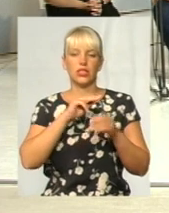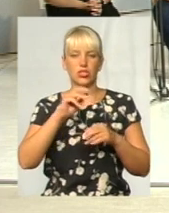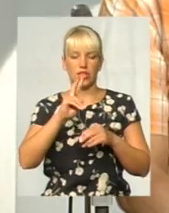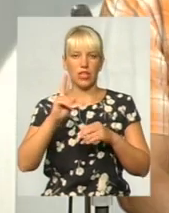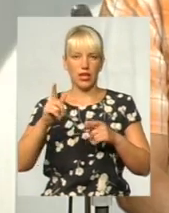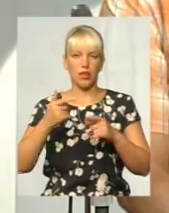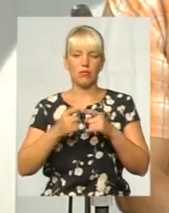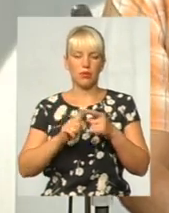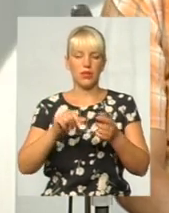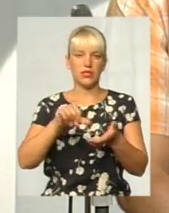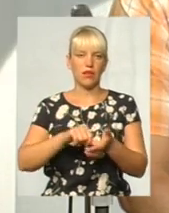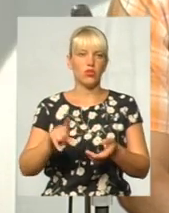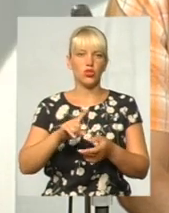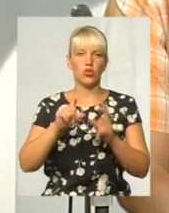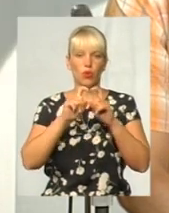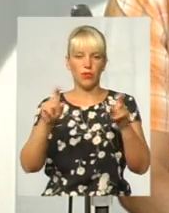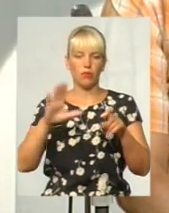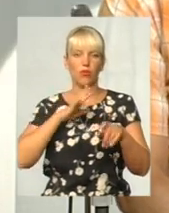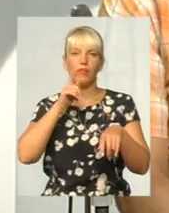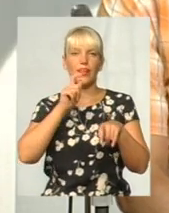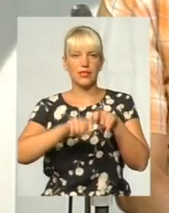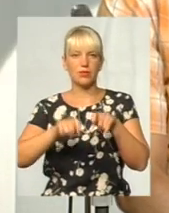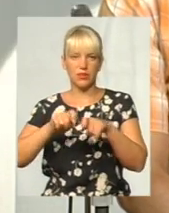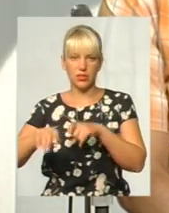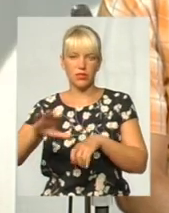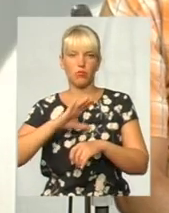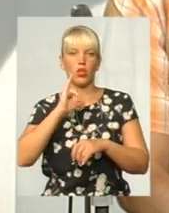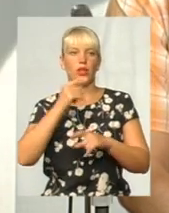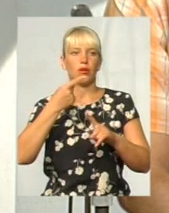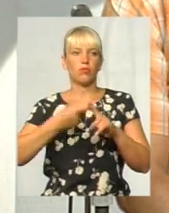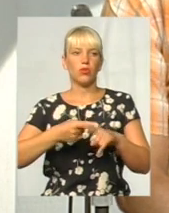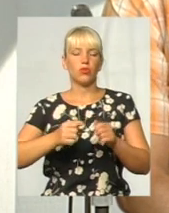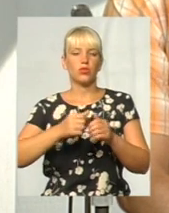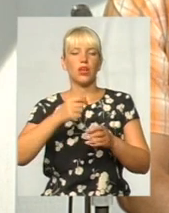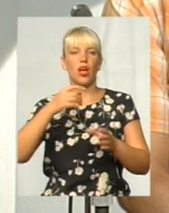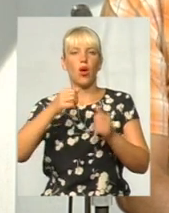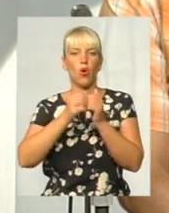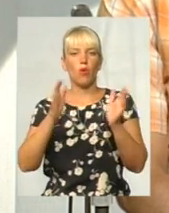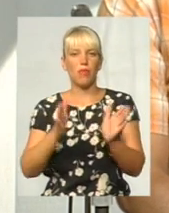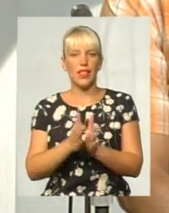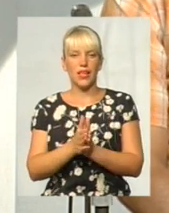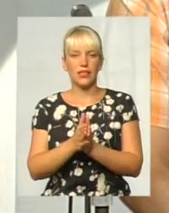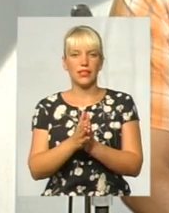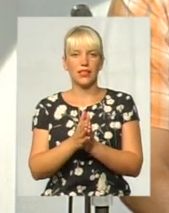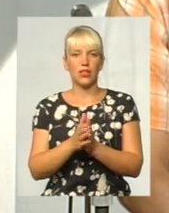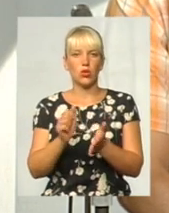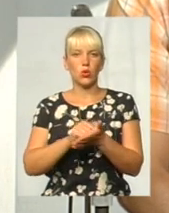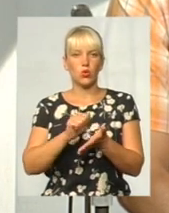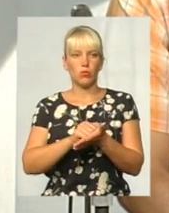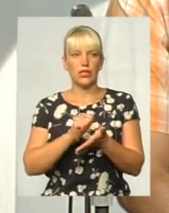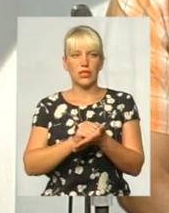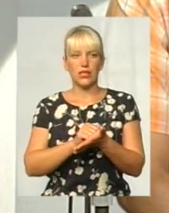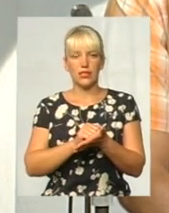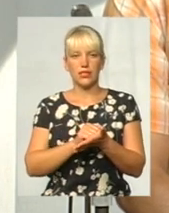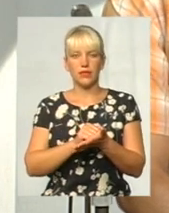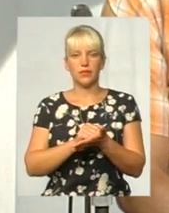об'єкт проходить в експертизу. І плюс комплект проєктної документації був для